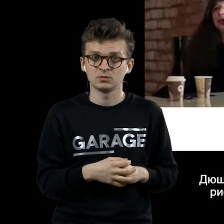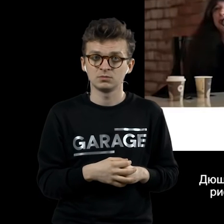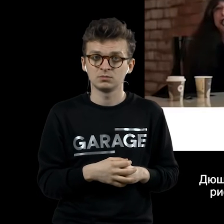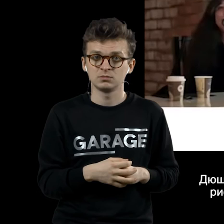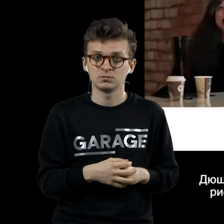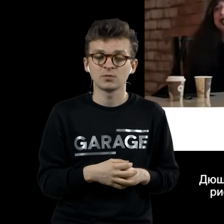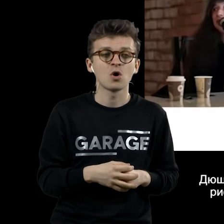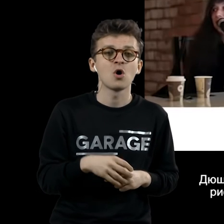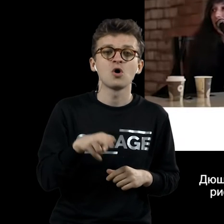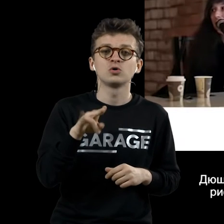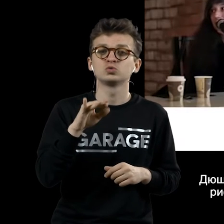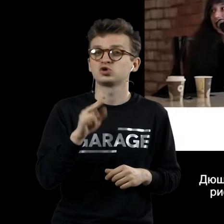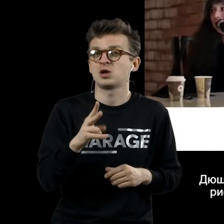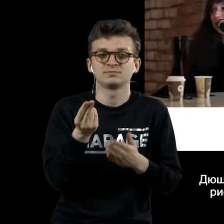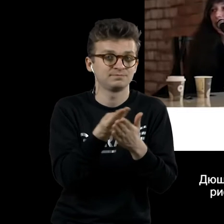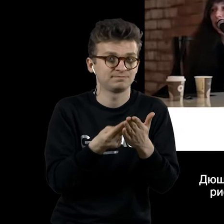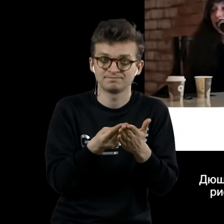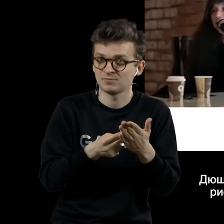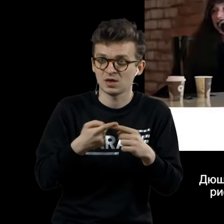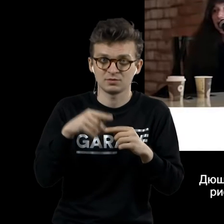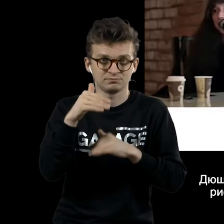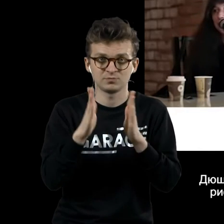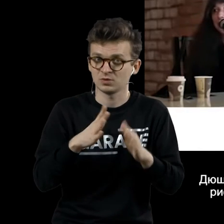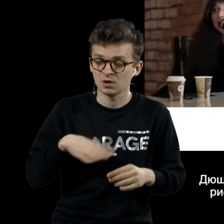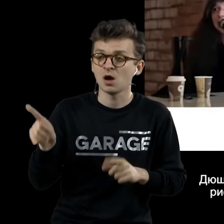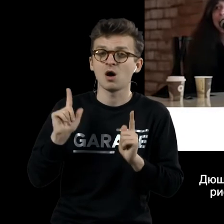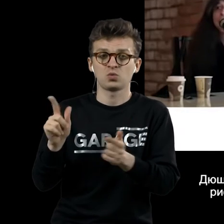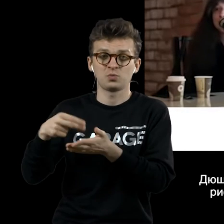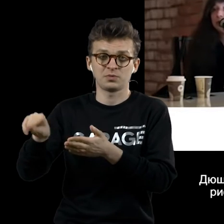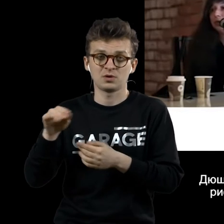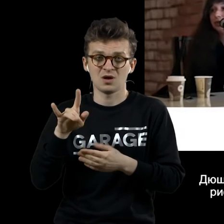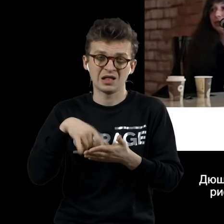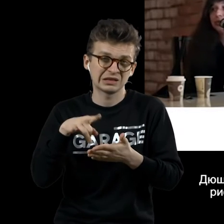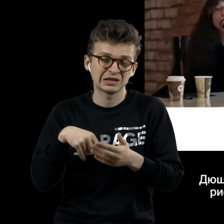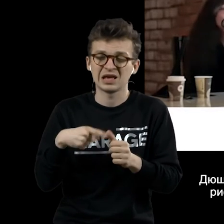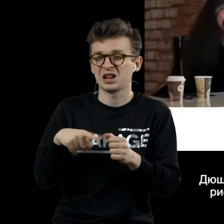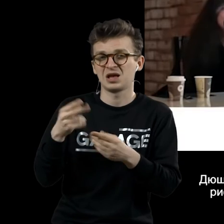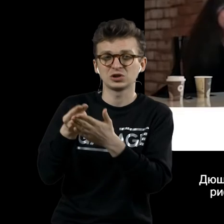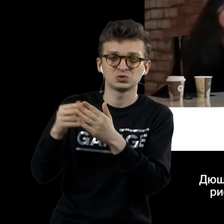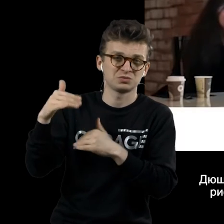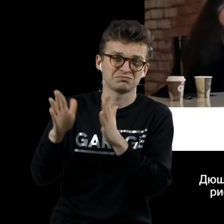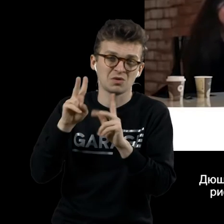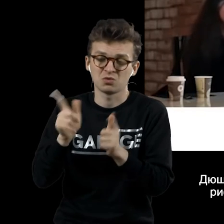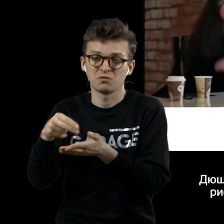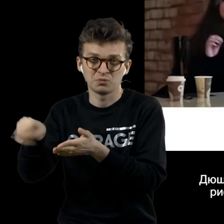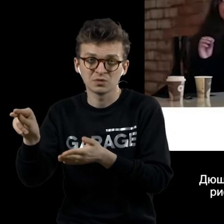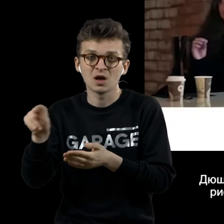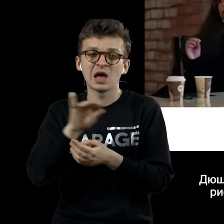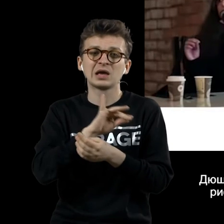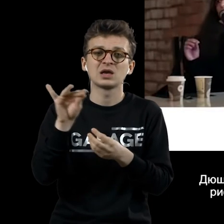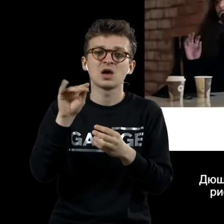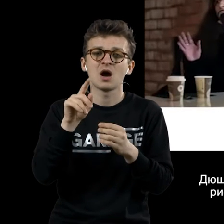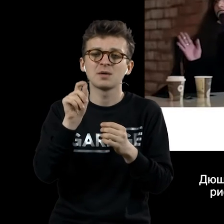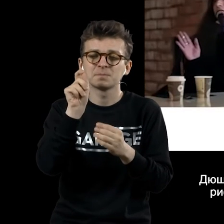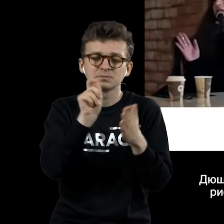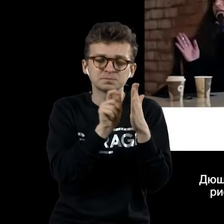Дюшан не рисовал эту картинку. Он купил открытку или там какой-то рисунок и поставил там где-то крошечную